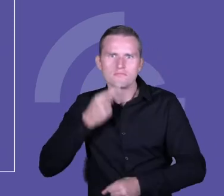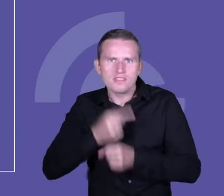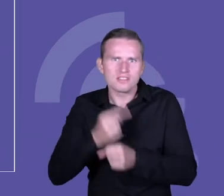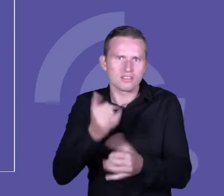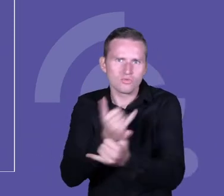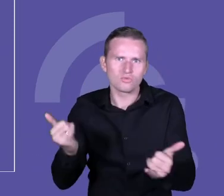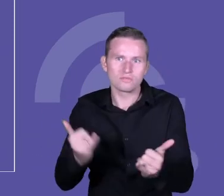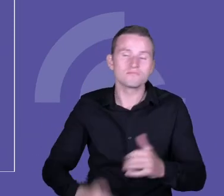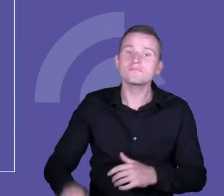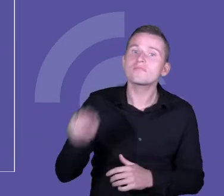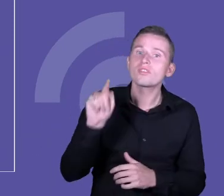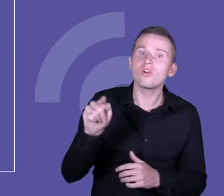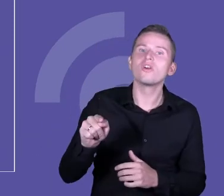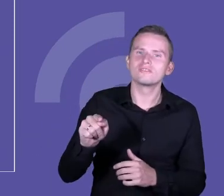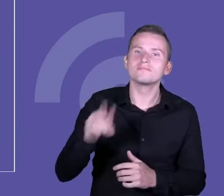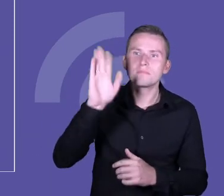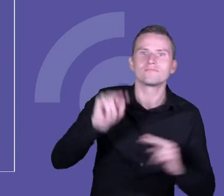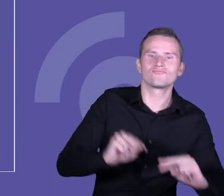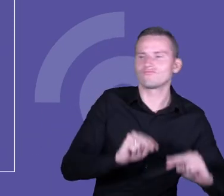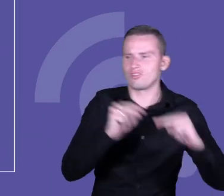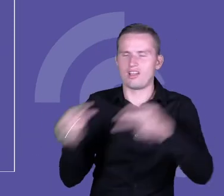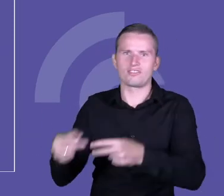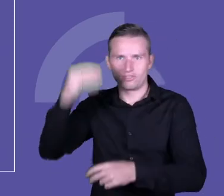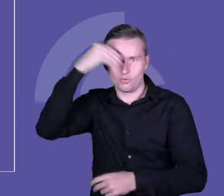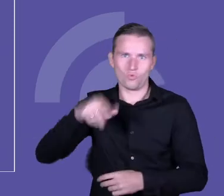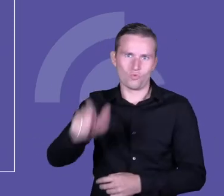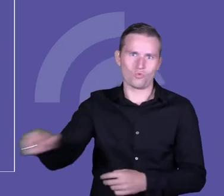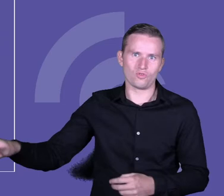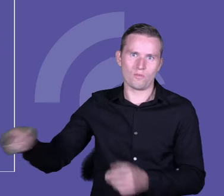doświadczenie właśnie swoim dzieciom, swoim uczniom w klasie.